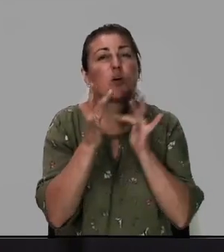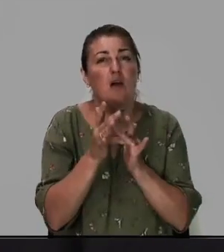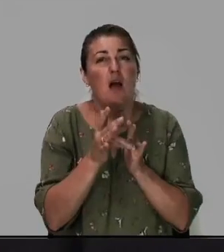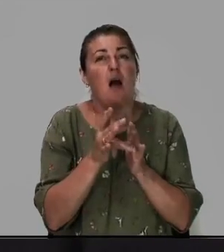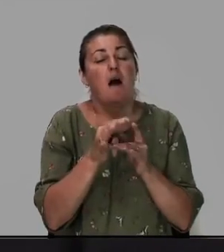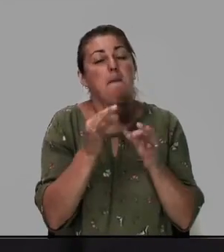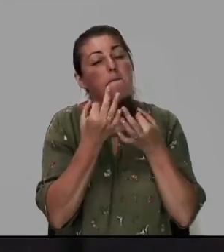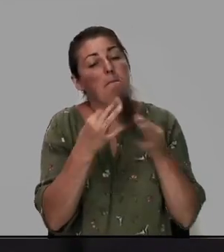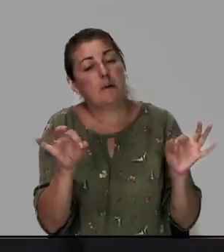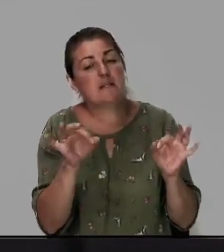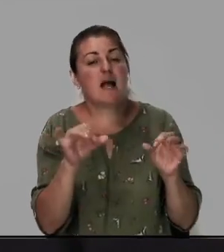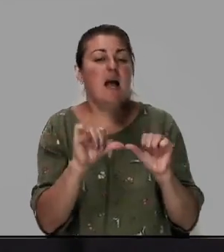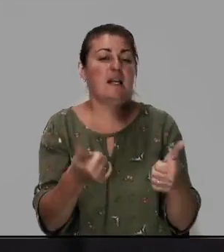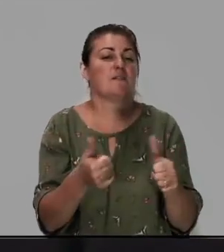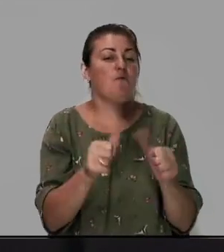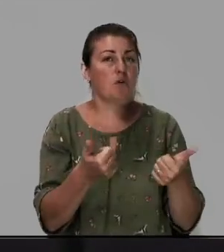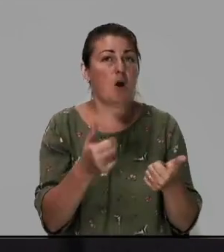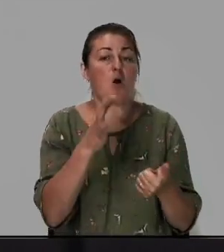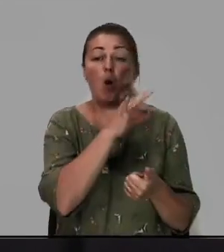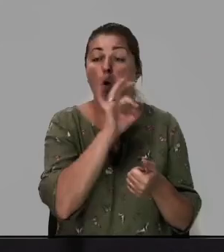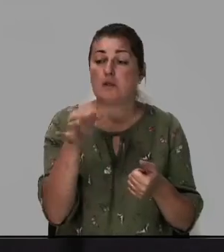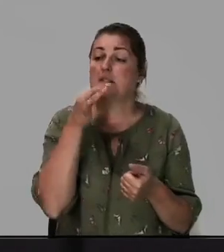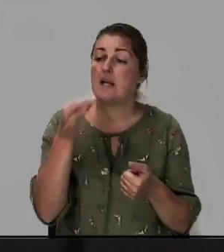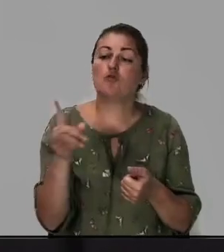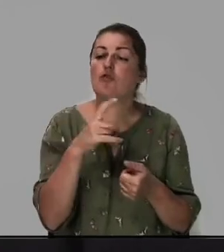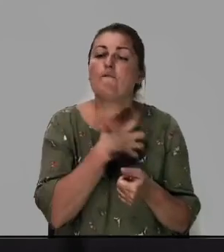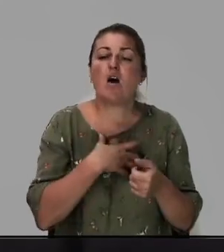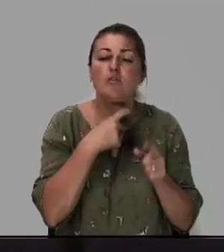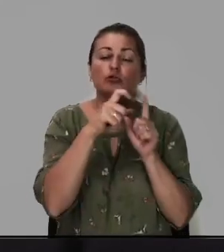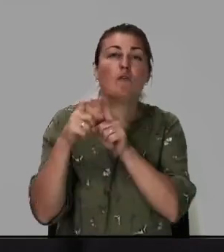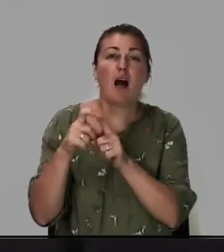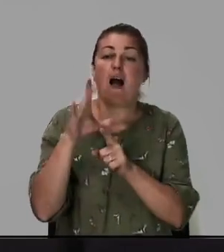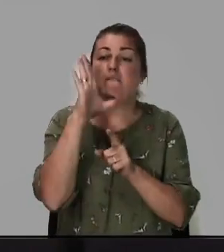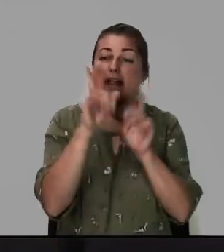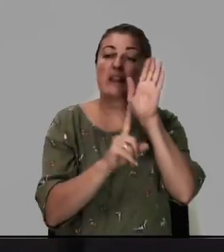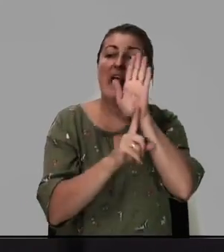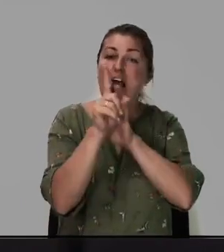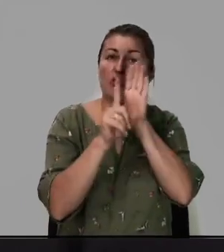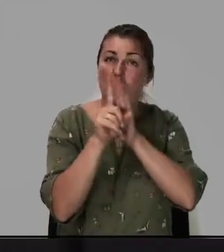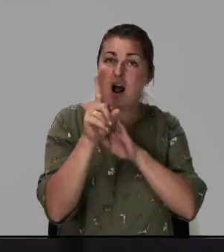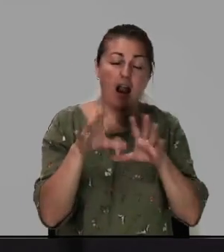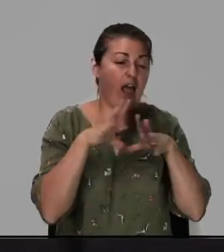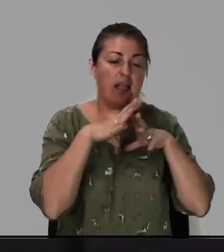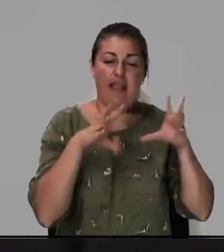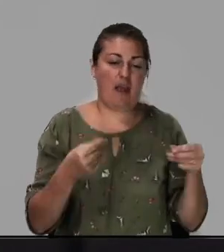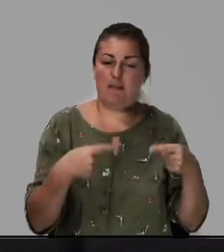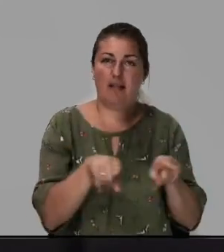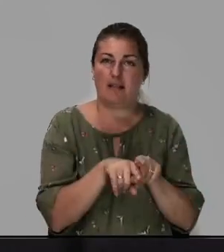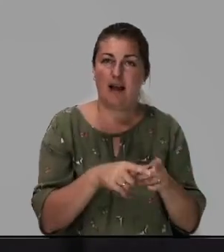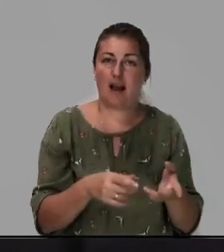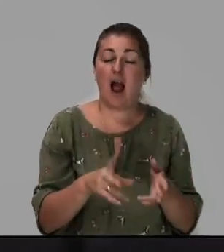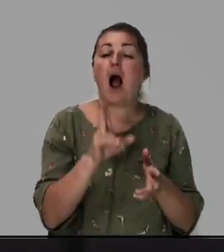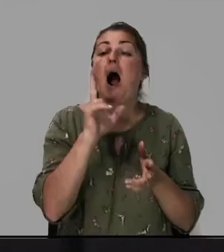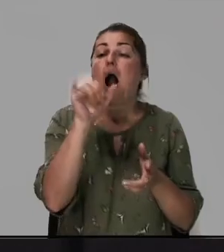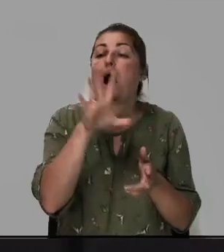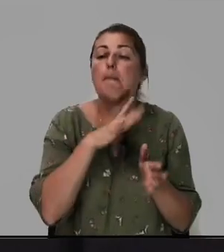позволительно ли разводиться, но Он сказал ключевую фразу, в начале не было так. Как